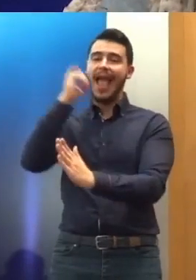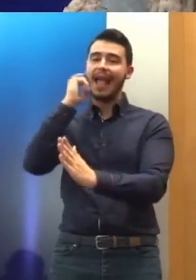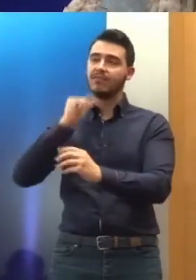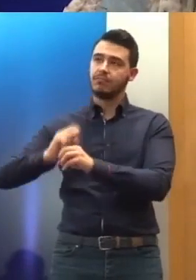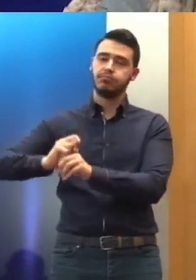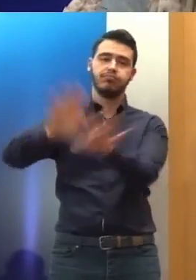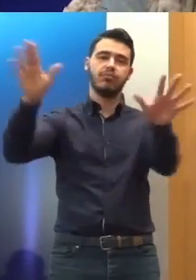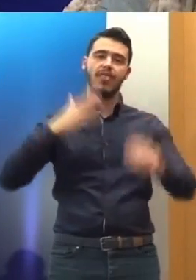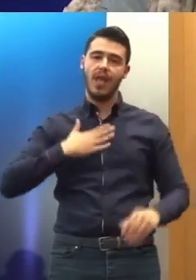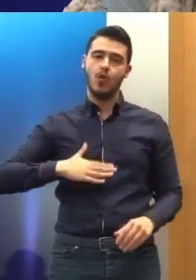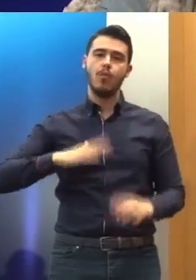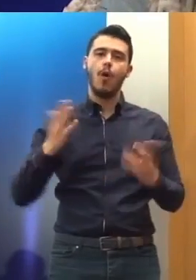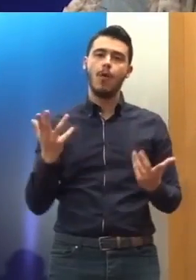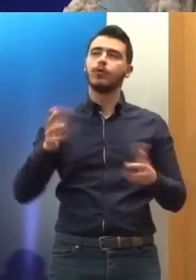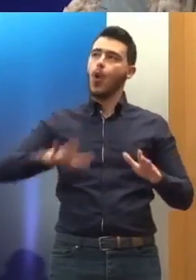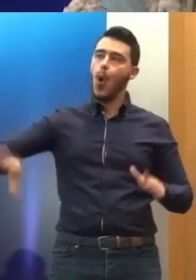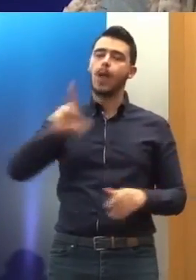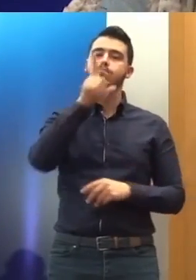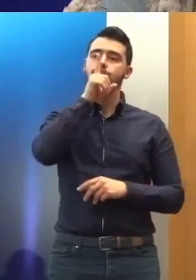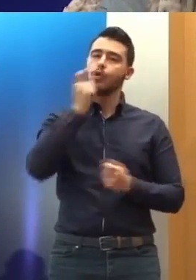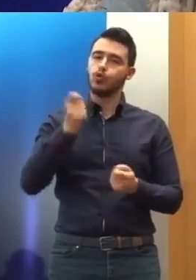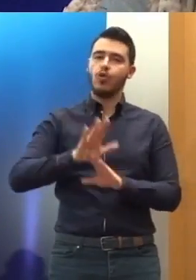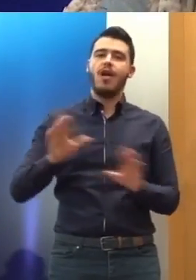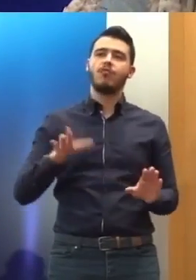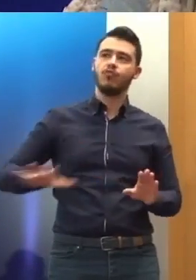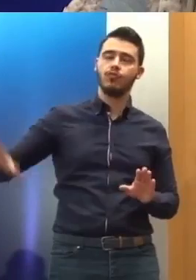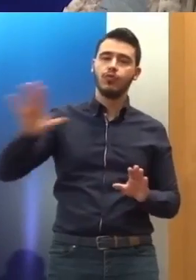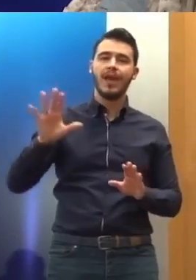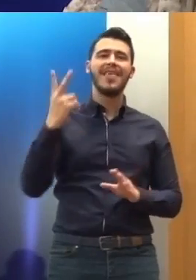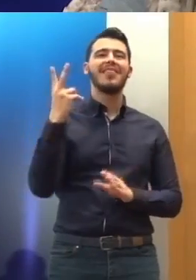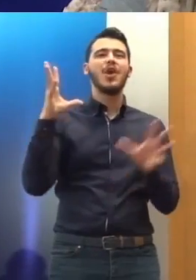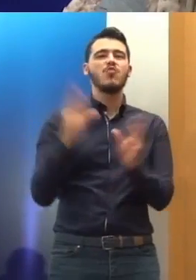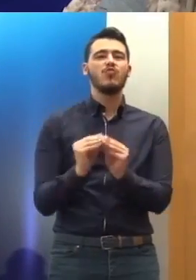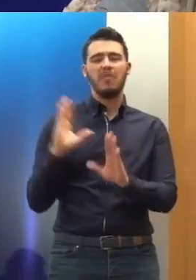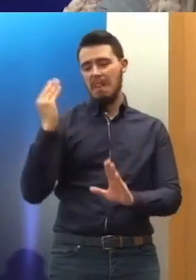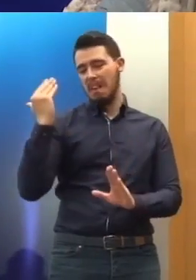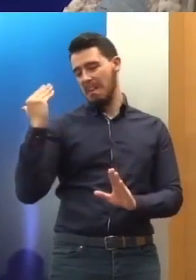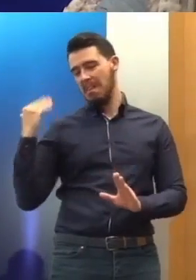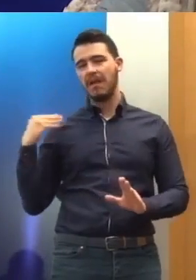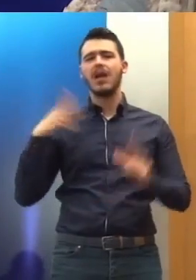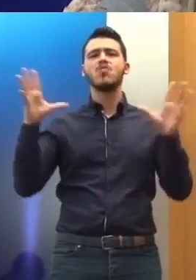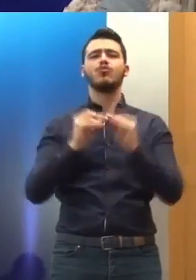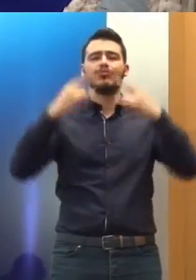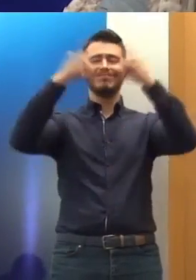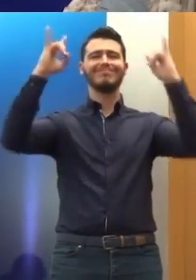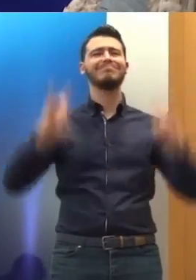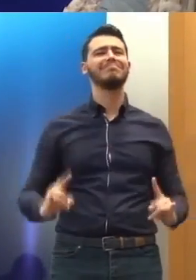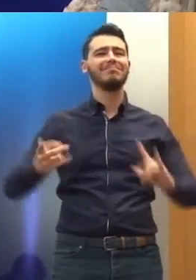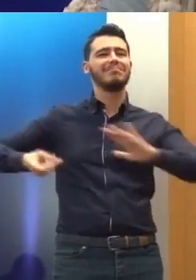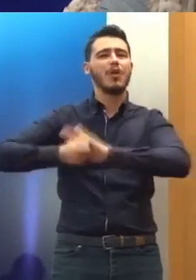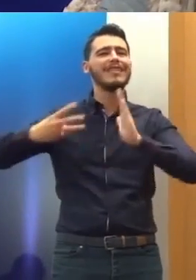Αυτό το κάνουν τώρα τα περισσότερα κράτη. Οι δύο τελευταίες που αφορούν τα hotspots δεν έχουν ακόμη δημοσιευθεί. Και, επομένως, δεν ξέρουμε,